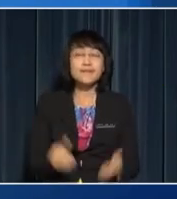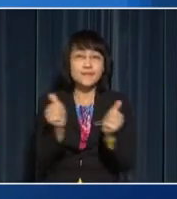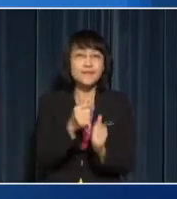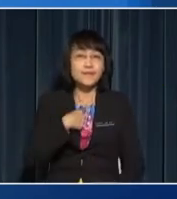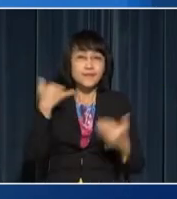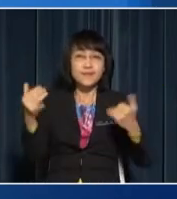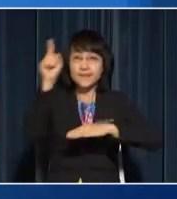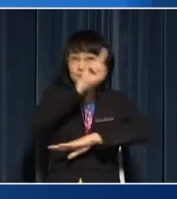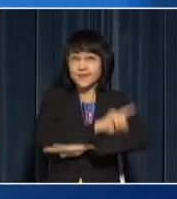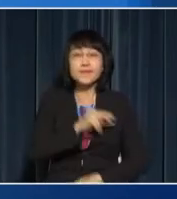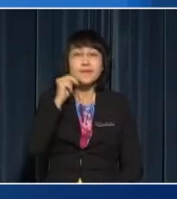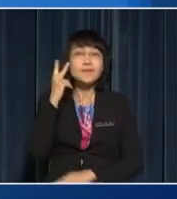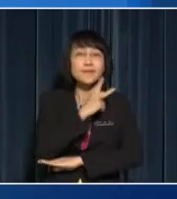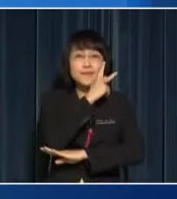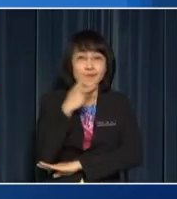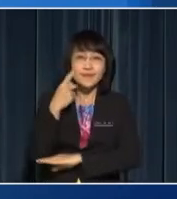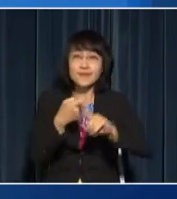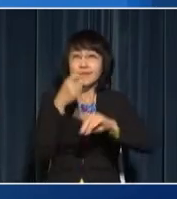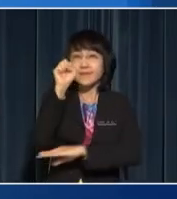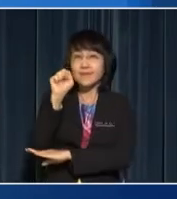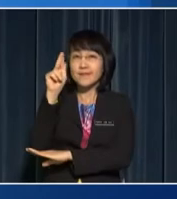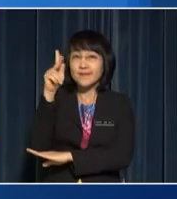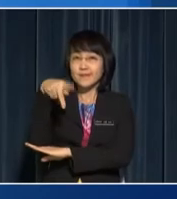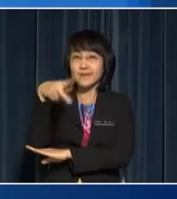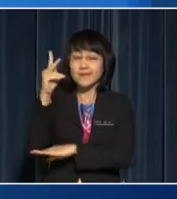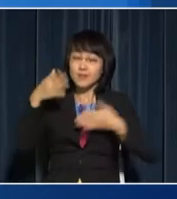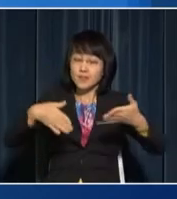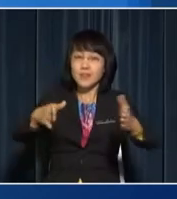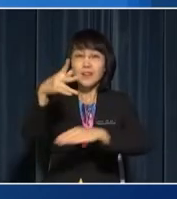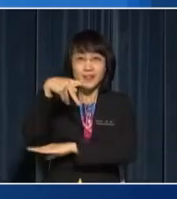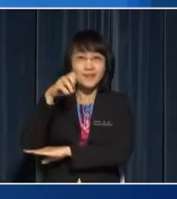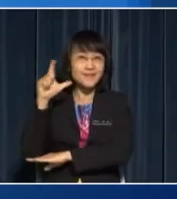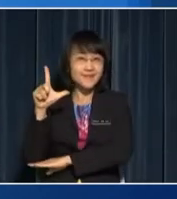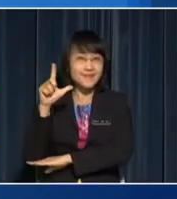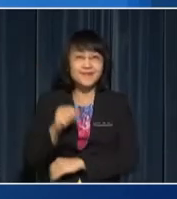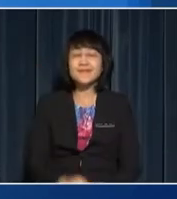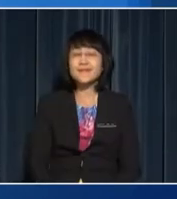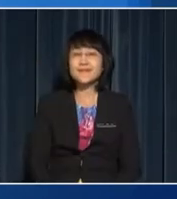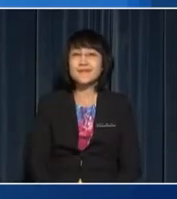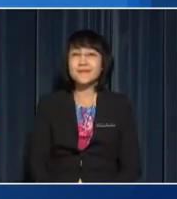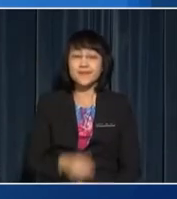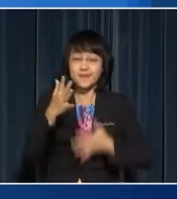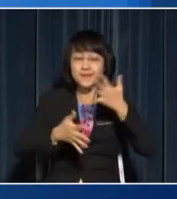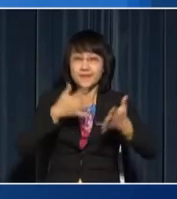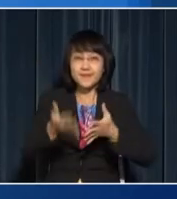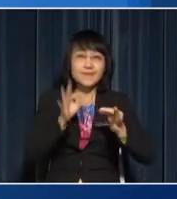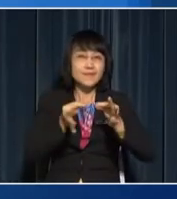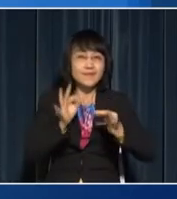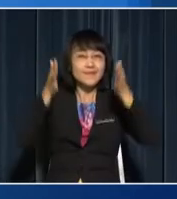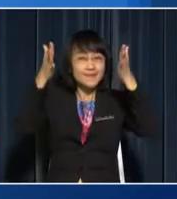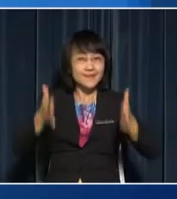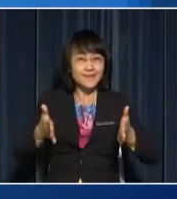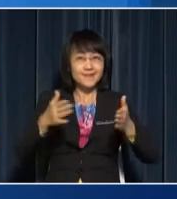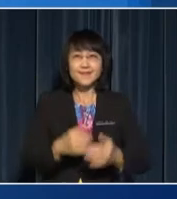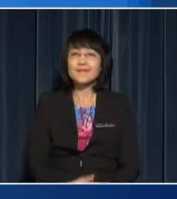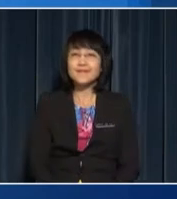me today is Puan Cathy Lee from SK Pendidikan Khas Jalan Pil Who is our science language